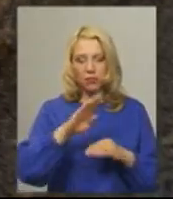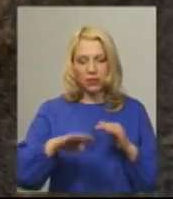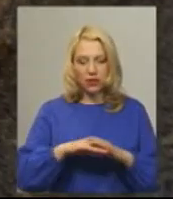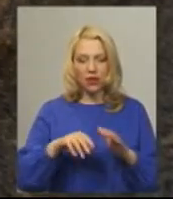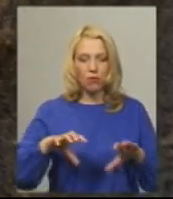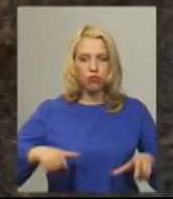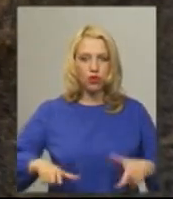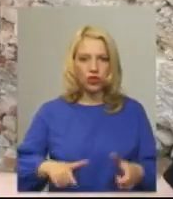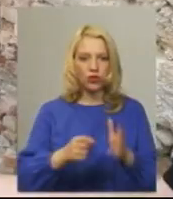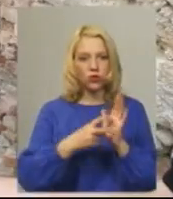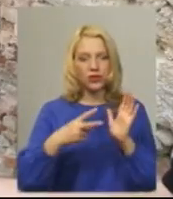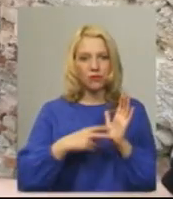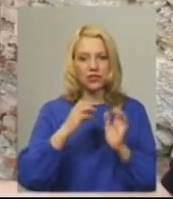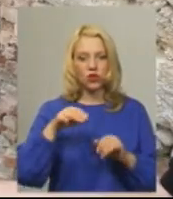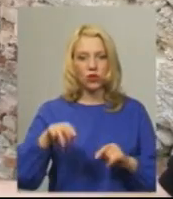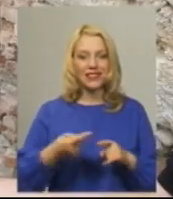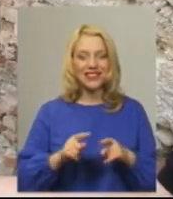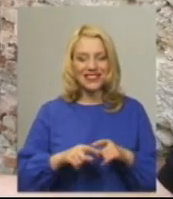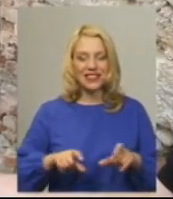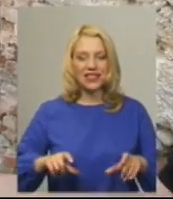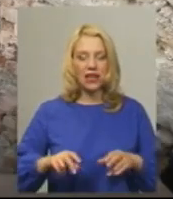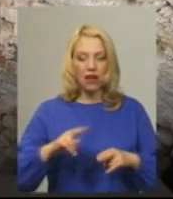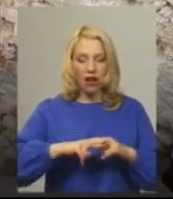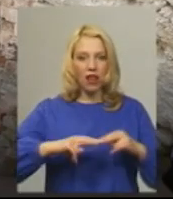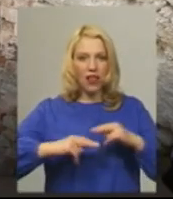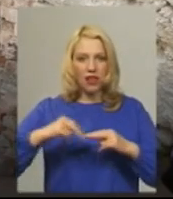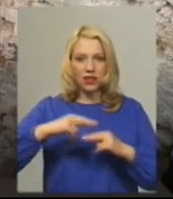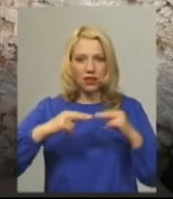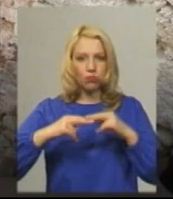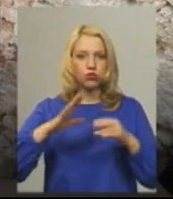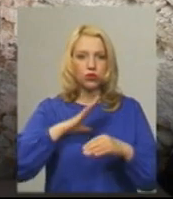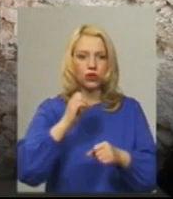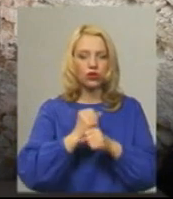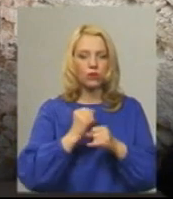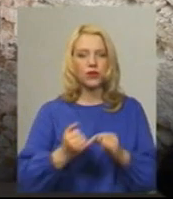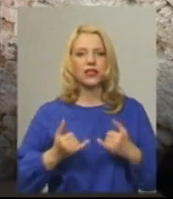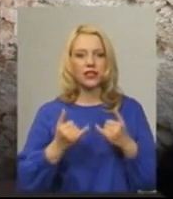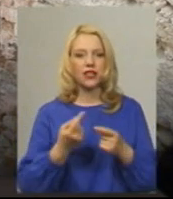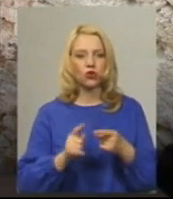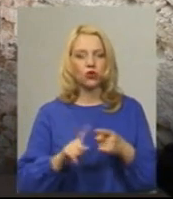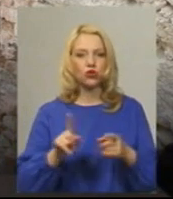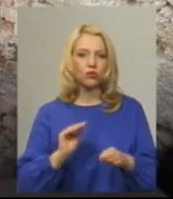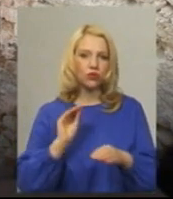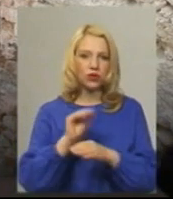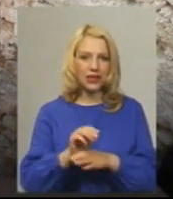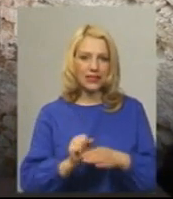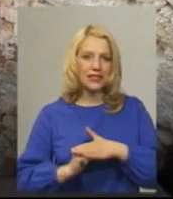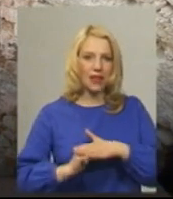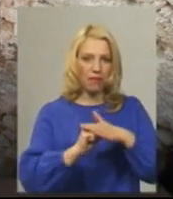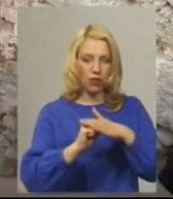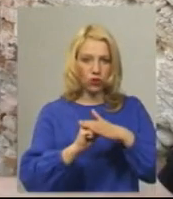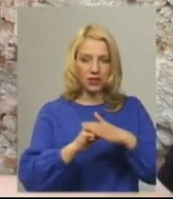18-19 століття. Ці кладки були зроблені для того, щоб додати стабільності